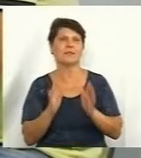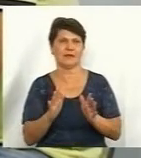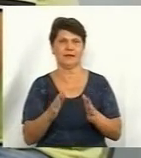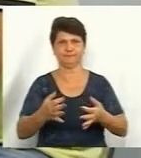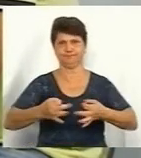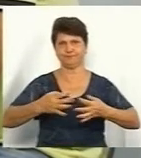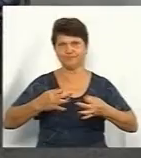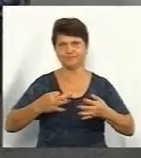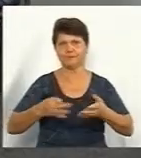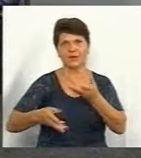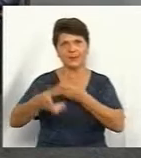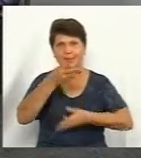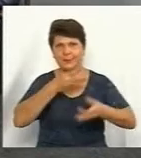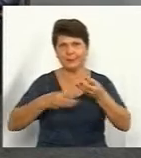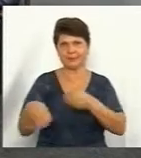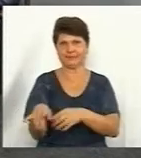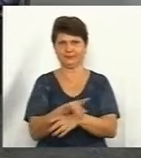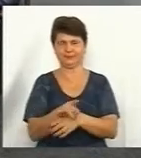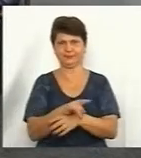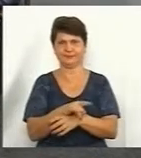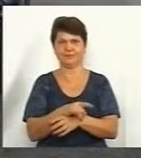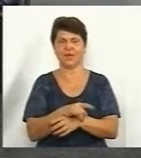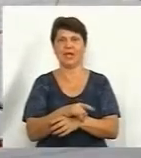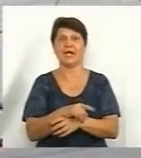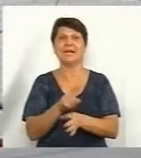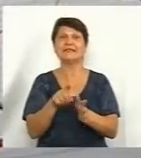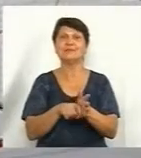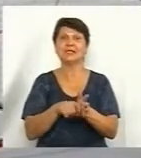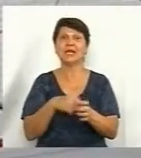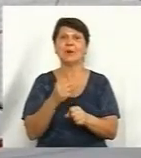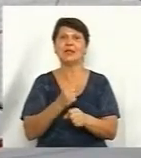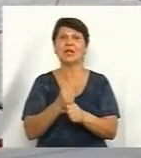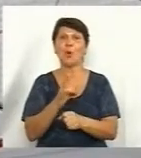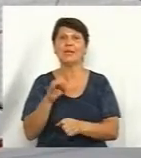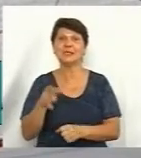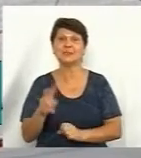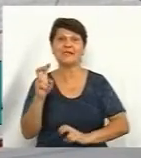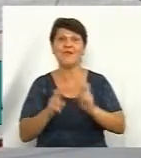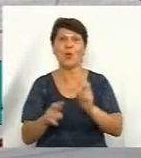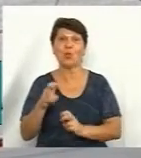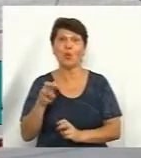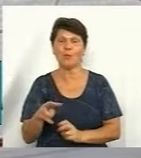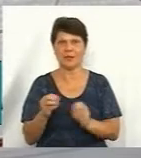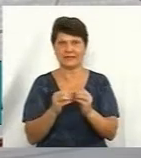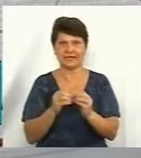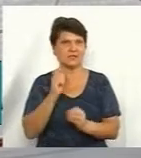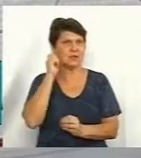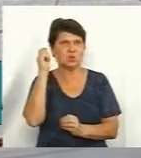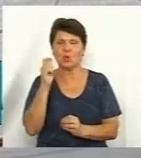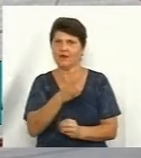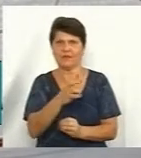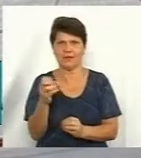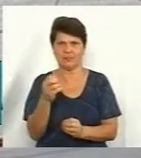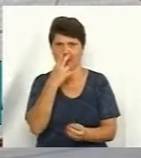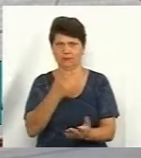фейковим, будемо говорити так, цим сміттєпереробним заводом, але за 10 років навіть не удосужилися виготовити